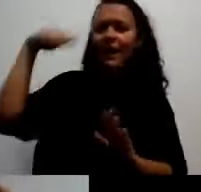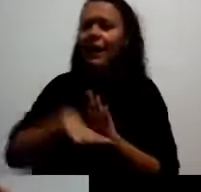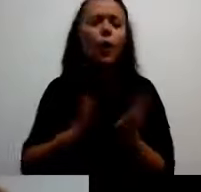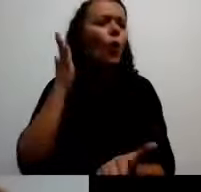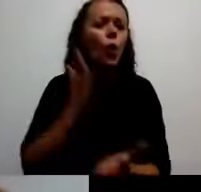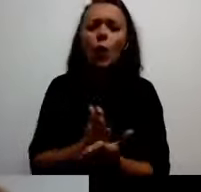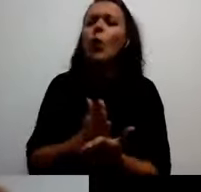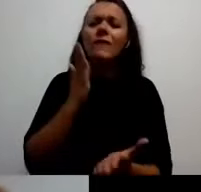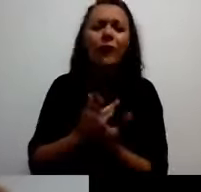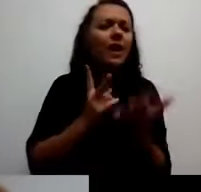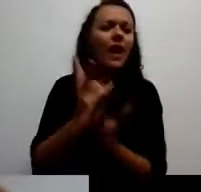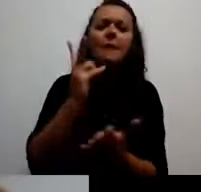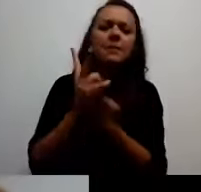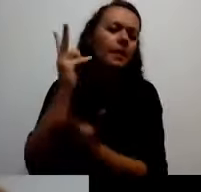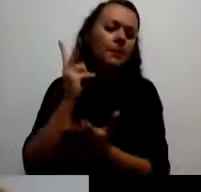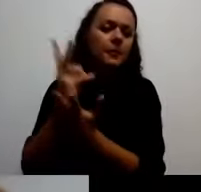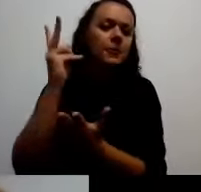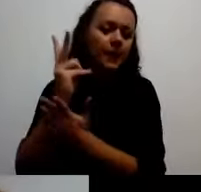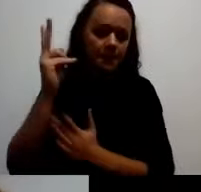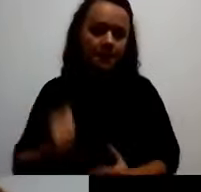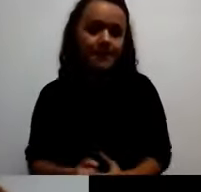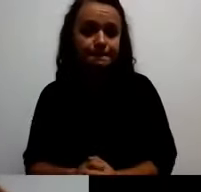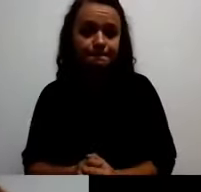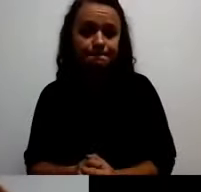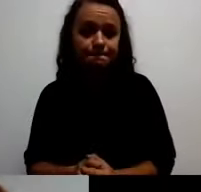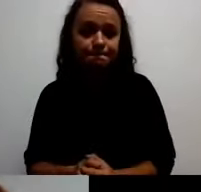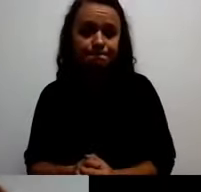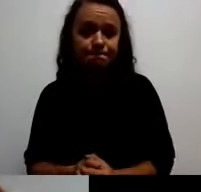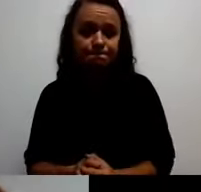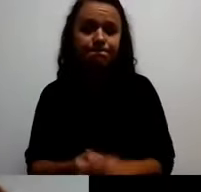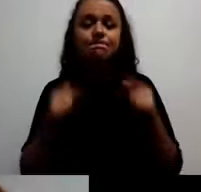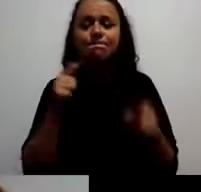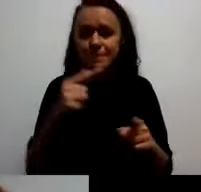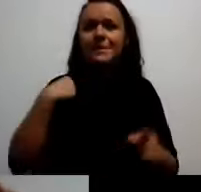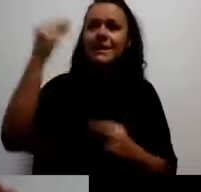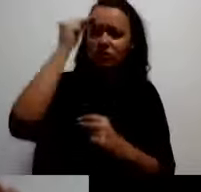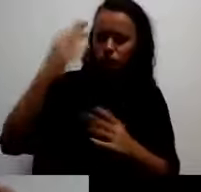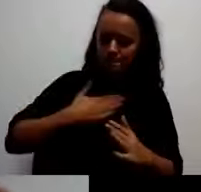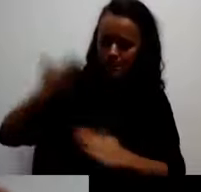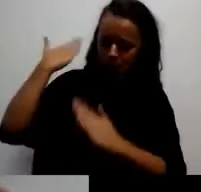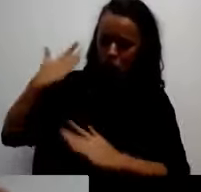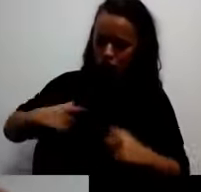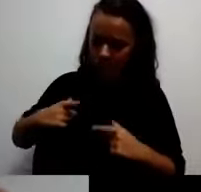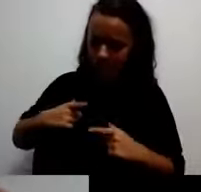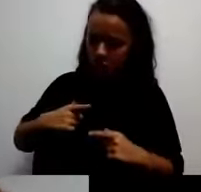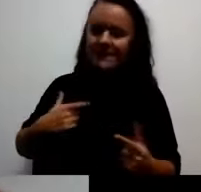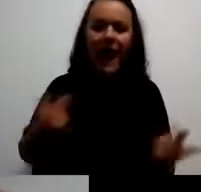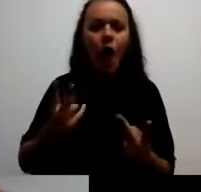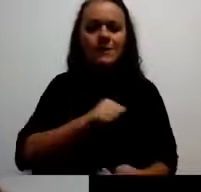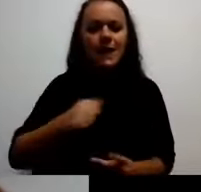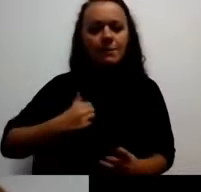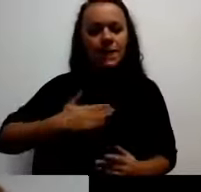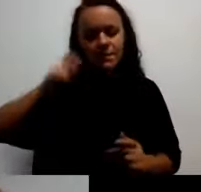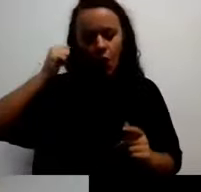I uvek samo napred. Dok čuoš tu iskricu, nadalavno obećalaš sebi da ćeš pobediti jer